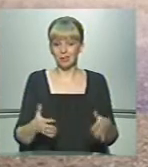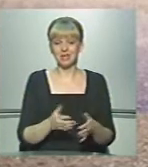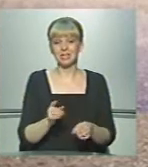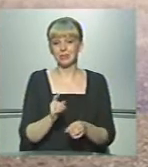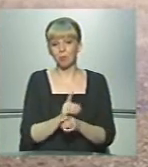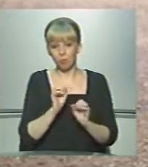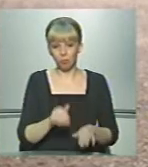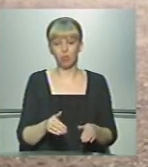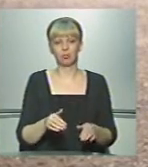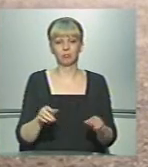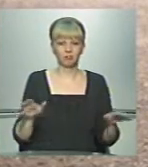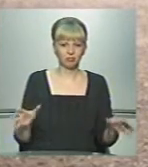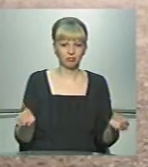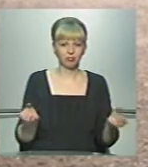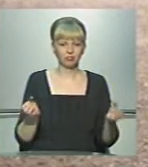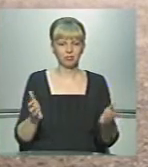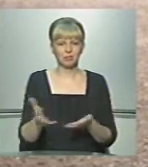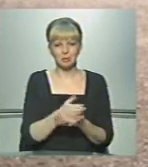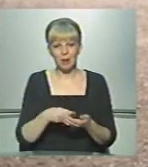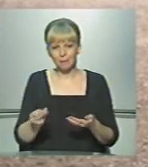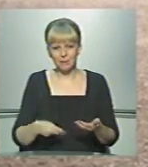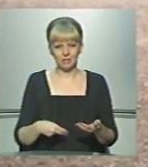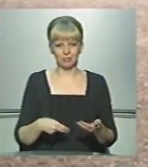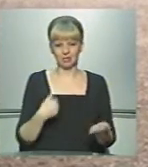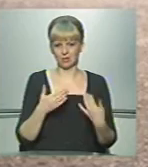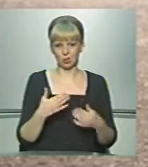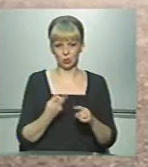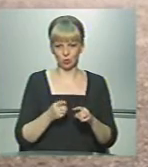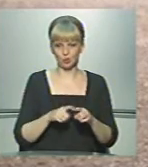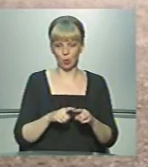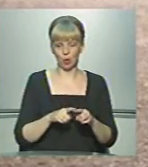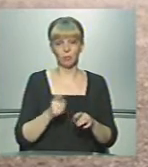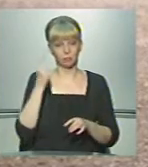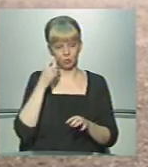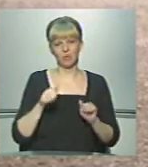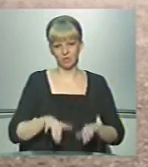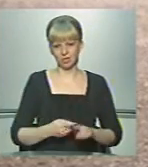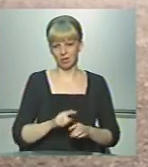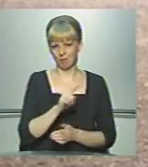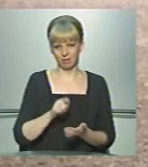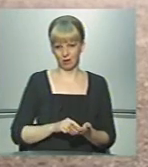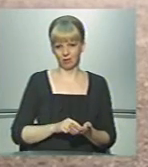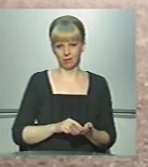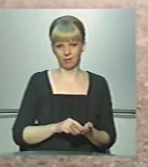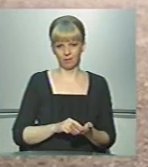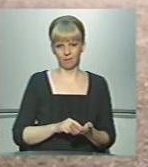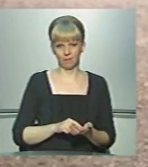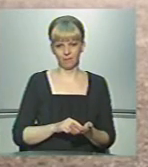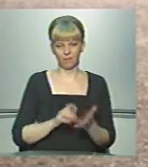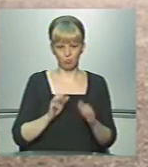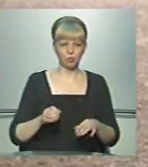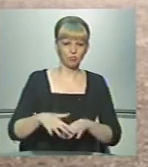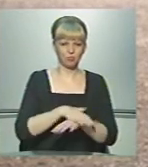міри, ми вже будемо піднімати студентів, збираються підписи щодо цього. Тому, думаю, і вирішимо це питання. Будемо